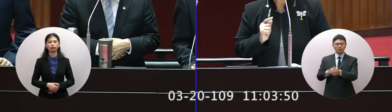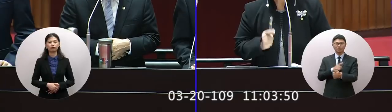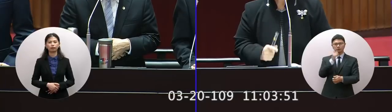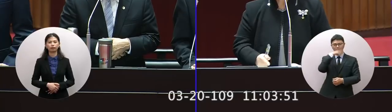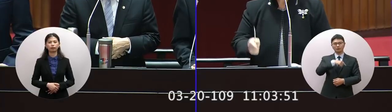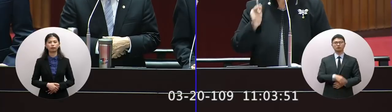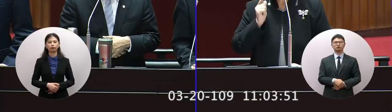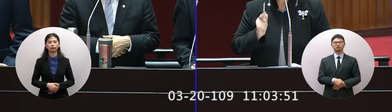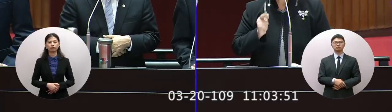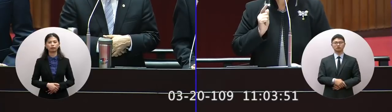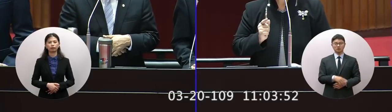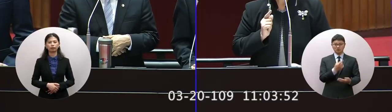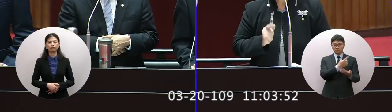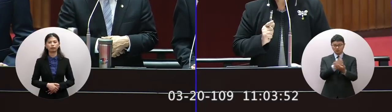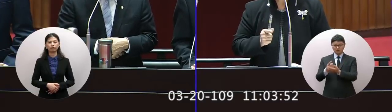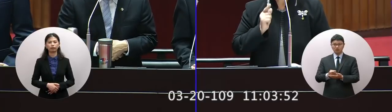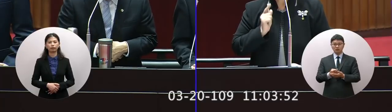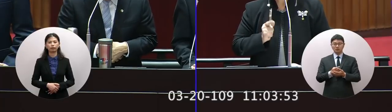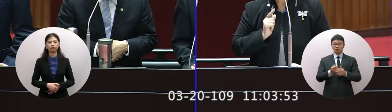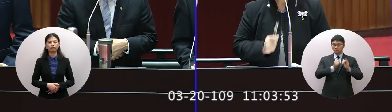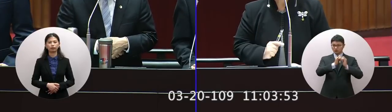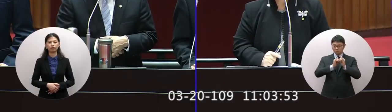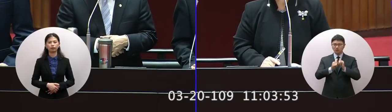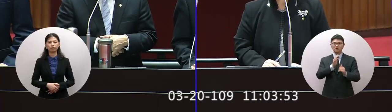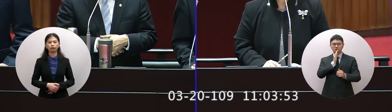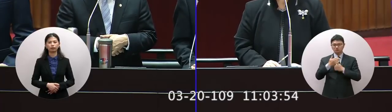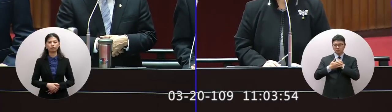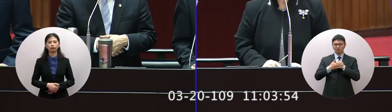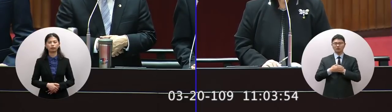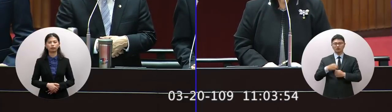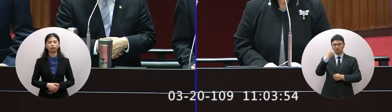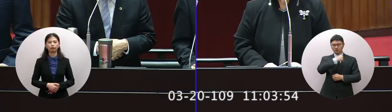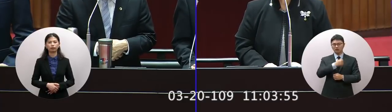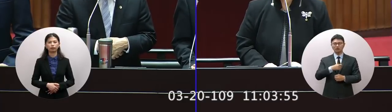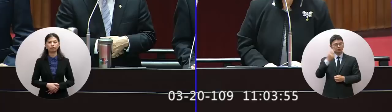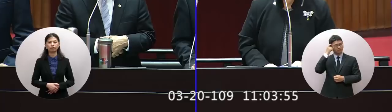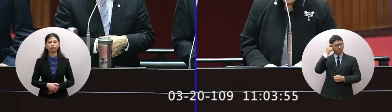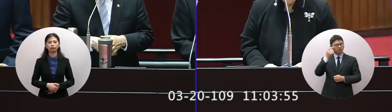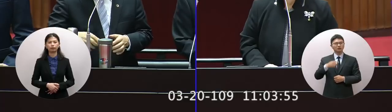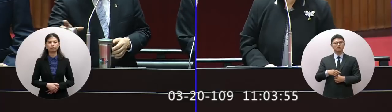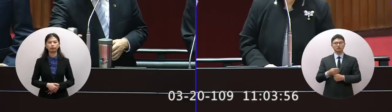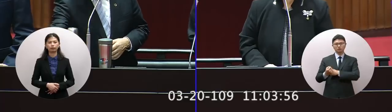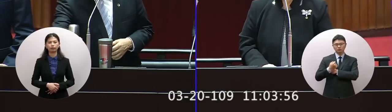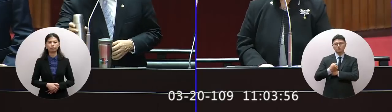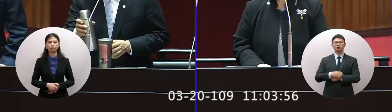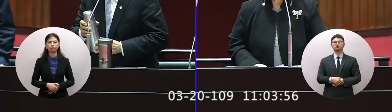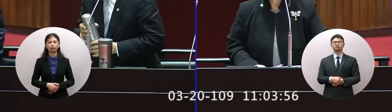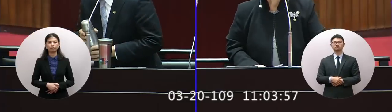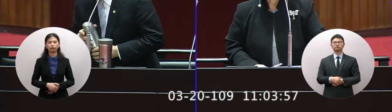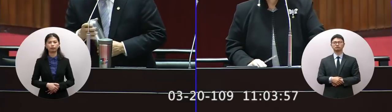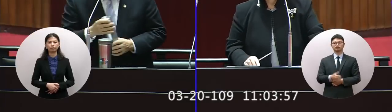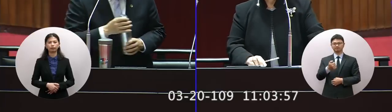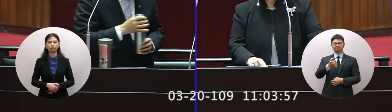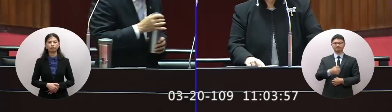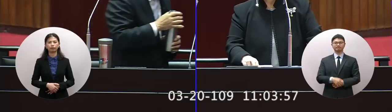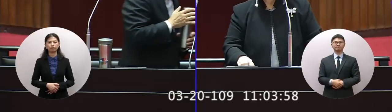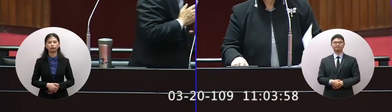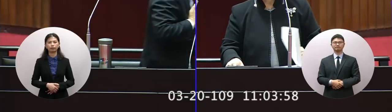每一個國民都是為我們的國家在設想為我們的國家在打名是謝謝